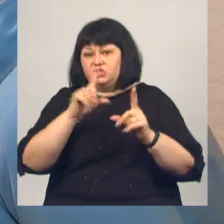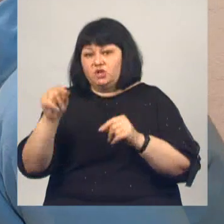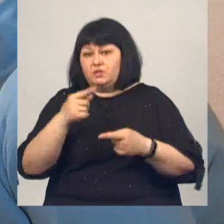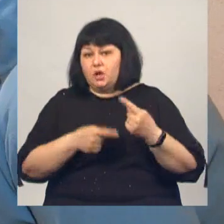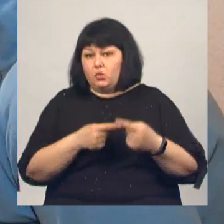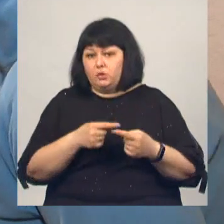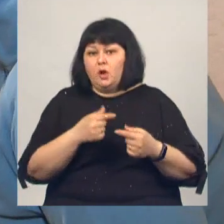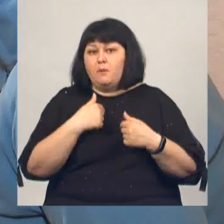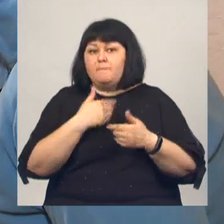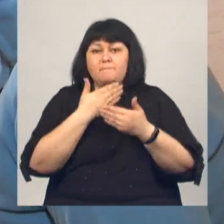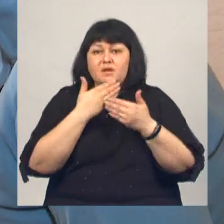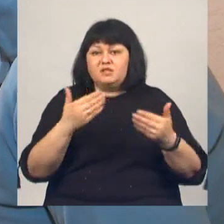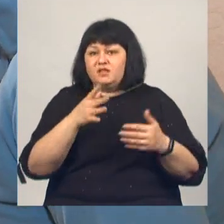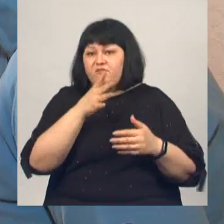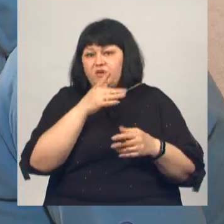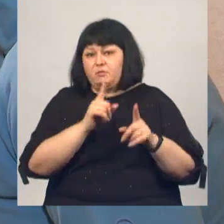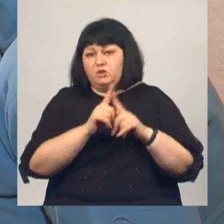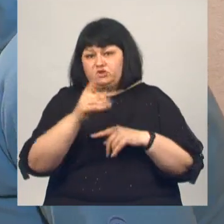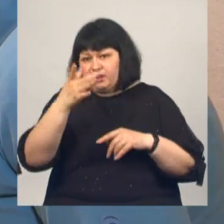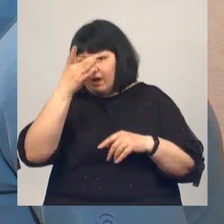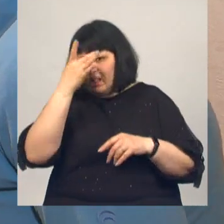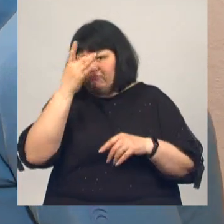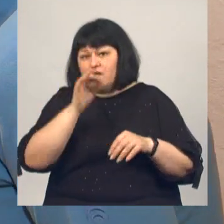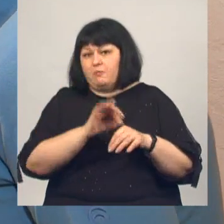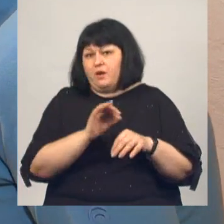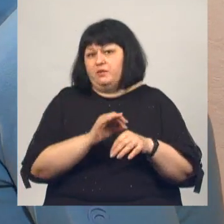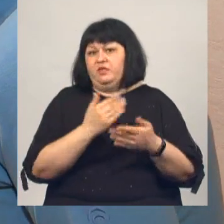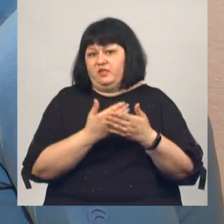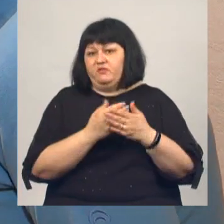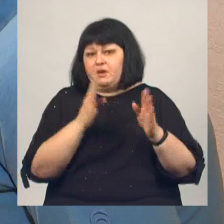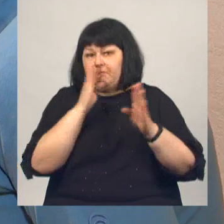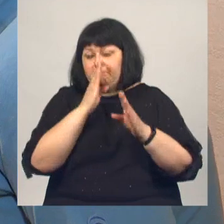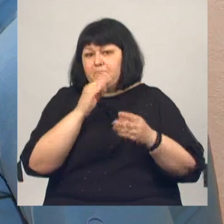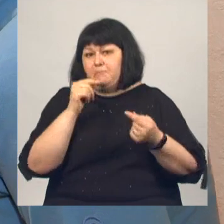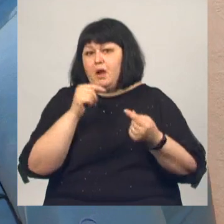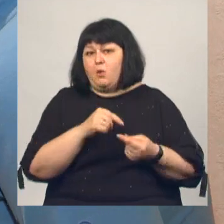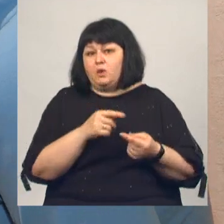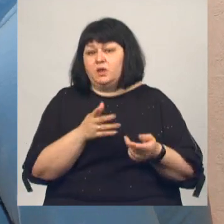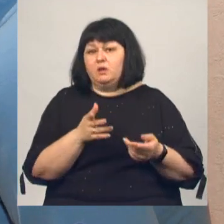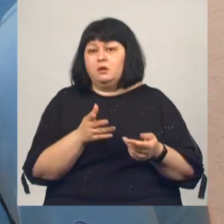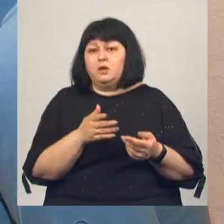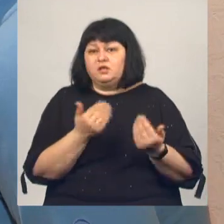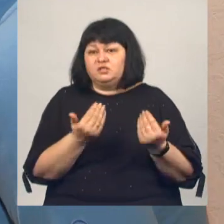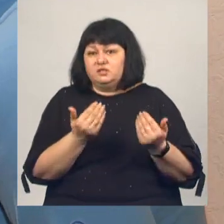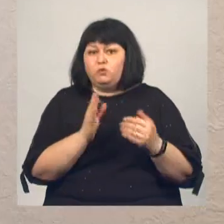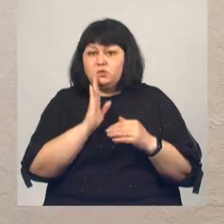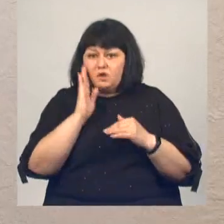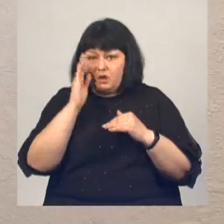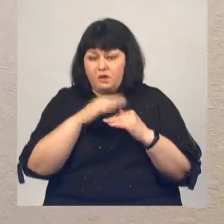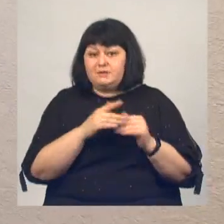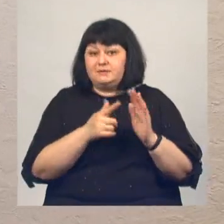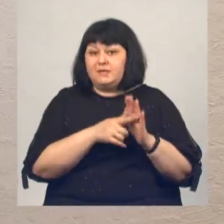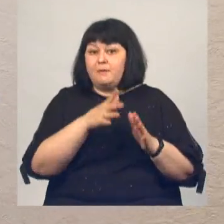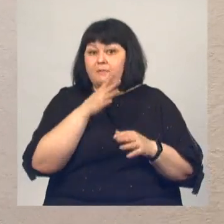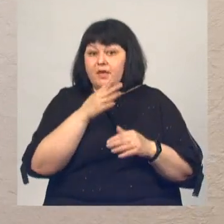В последнее время голова начала болеть. На погоду, наверное. А когда началась? Да вот сегодня целый день. Семь лет